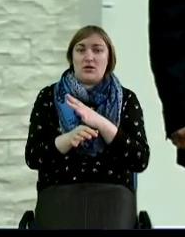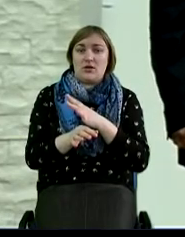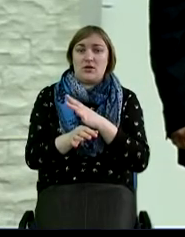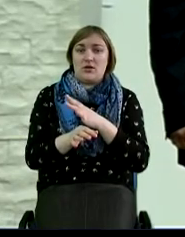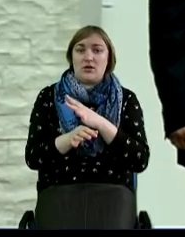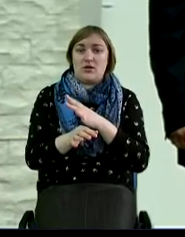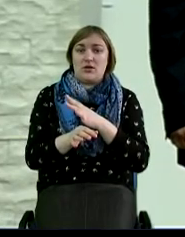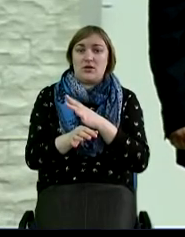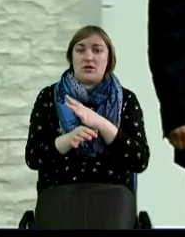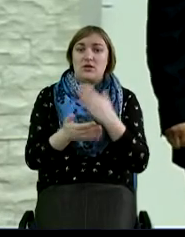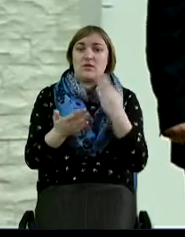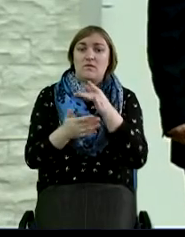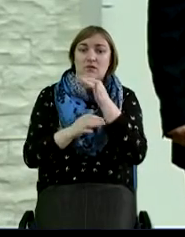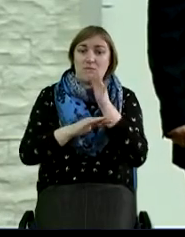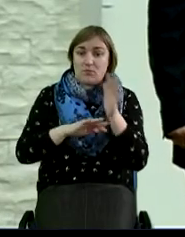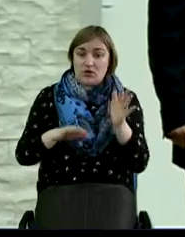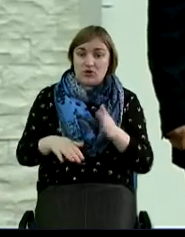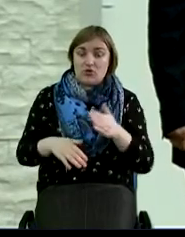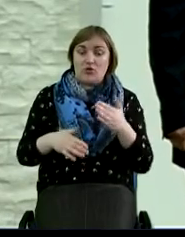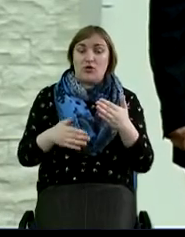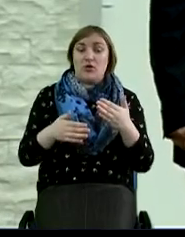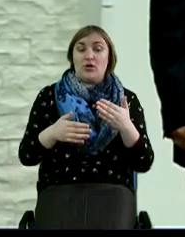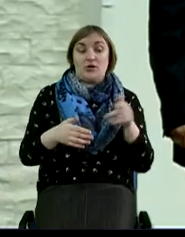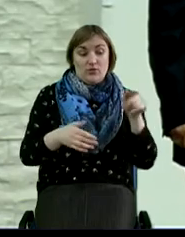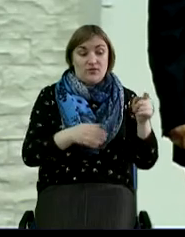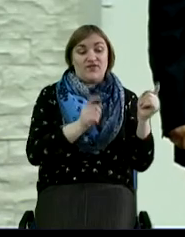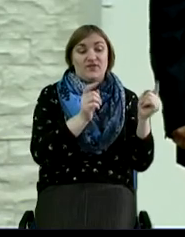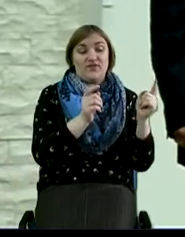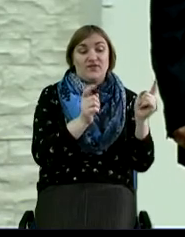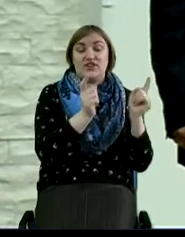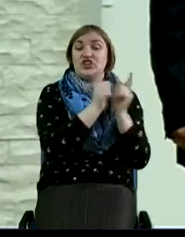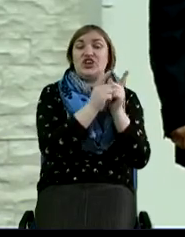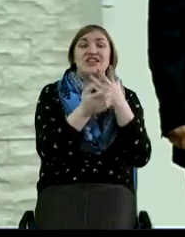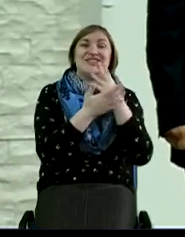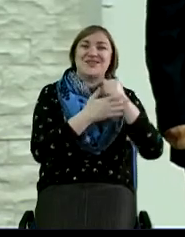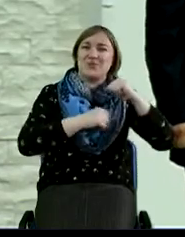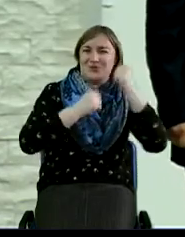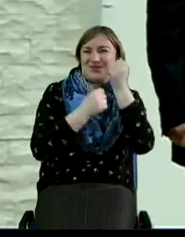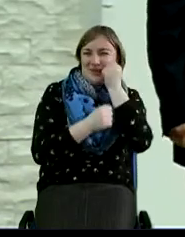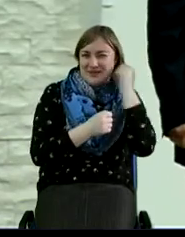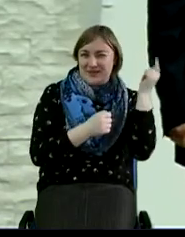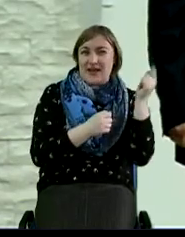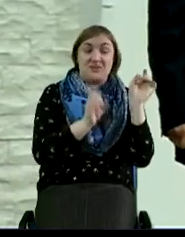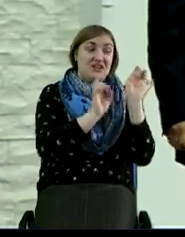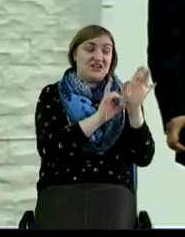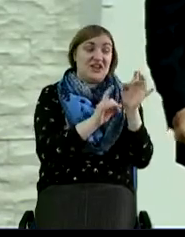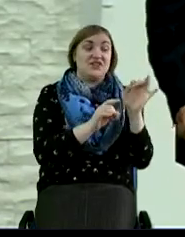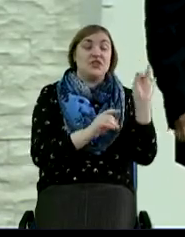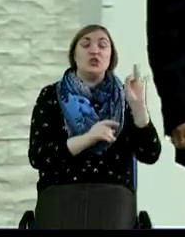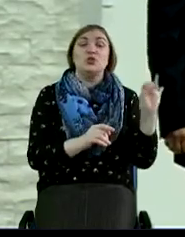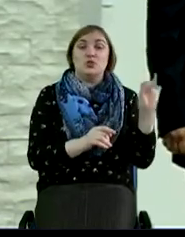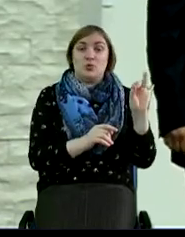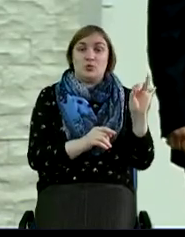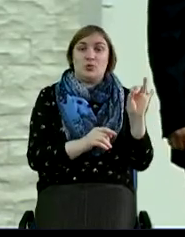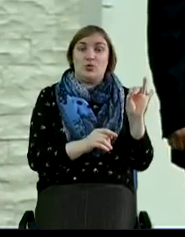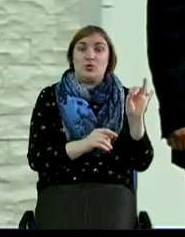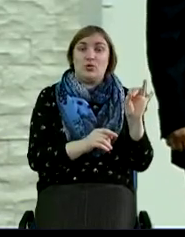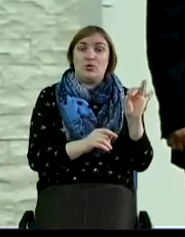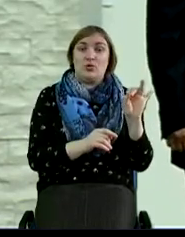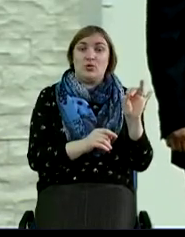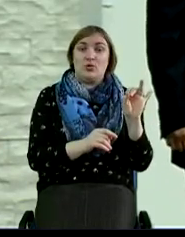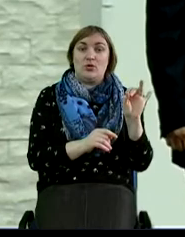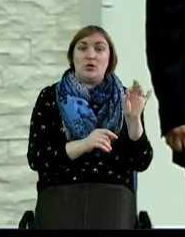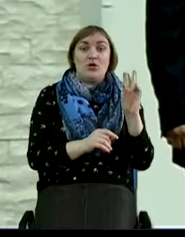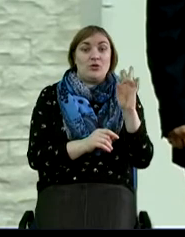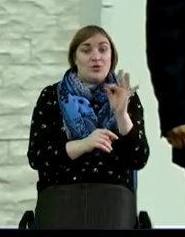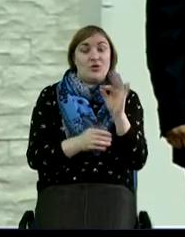И через какое-то время он опять встречается со своими друзьями, рассказывает всю эту историю. Но к Богу сразу в какой-то определенный момент